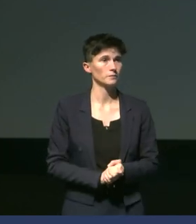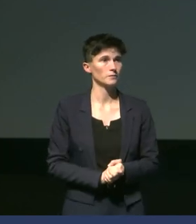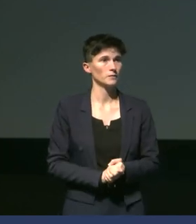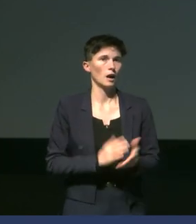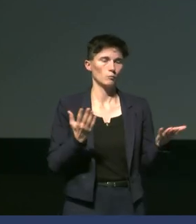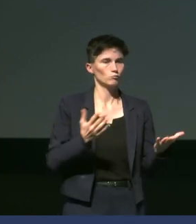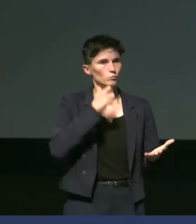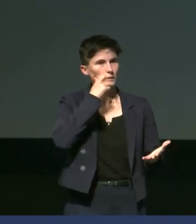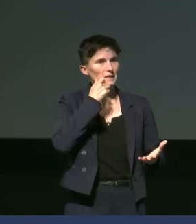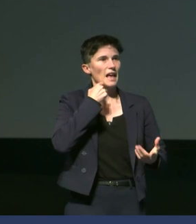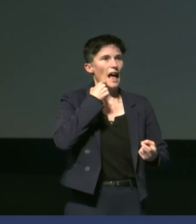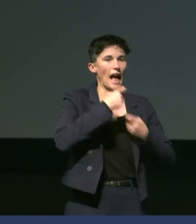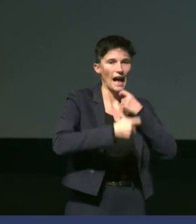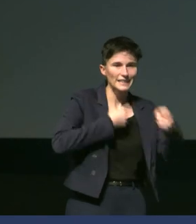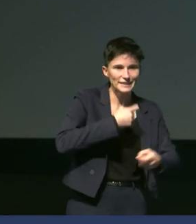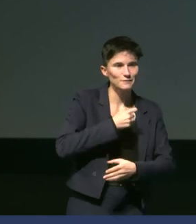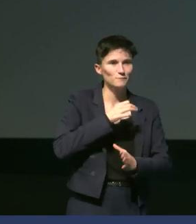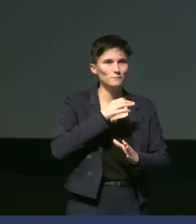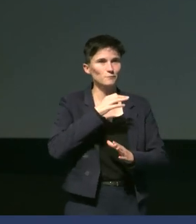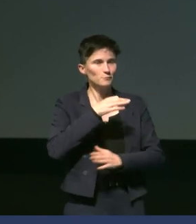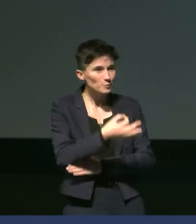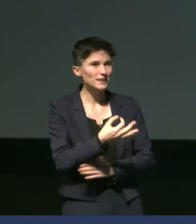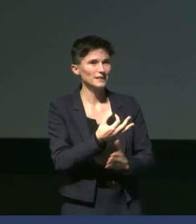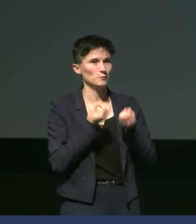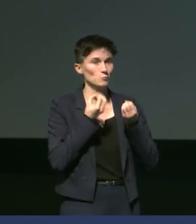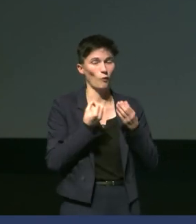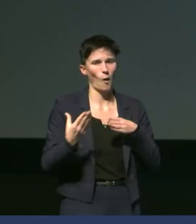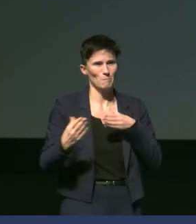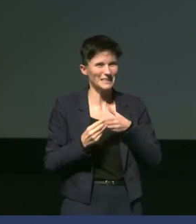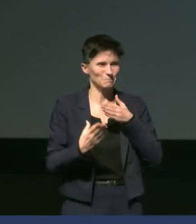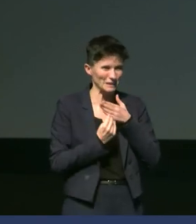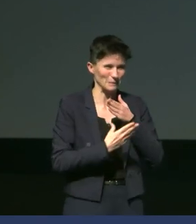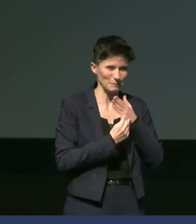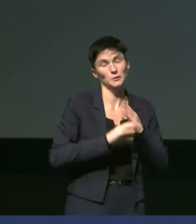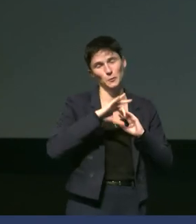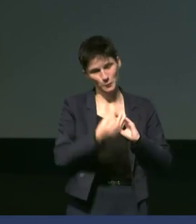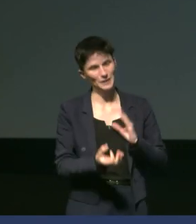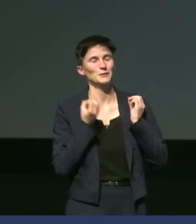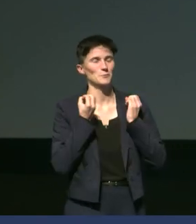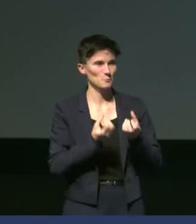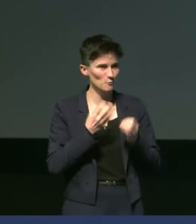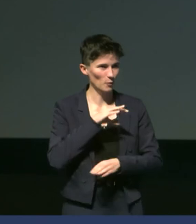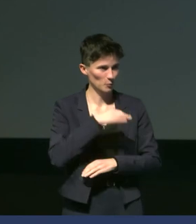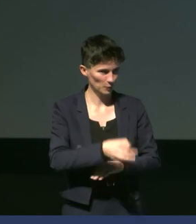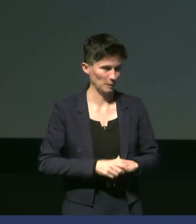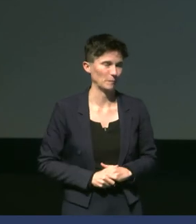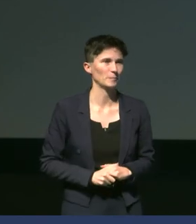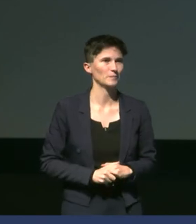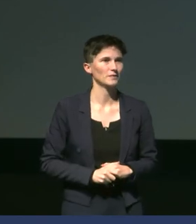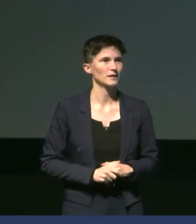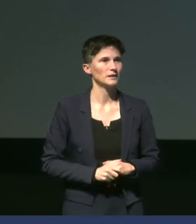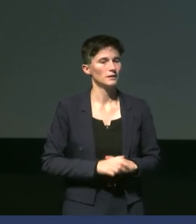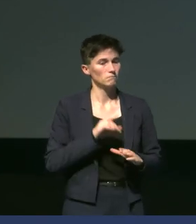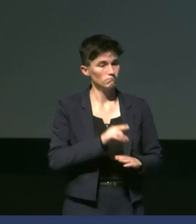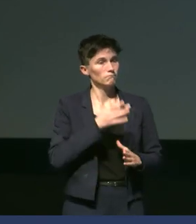espèce agressive, ça l'est. On se fait régulièrement pincer. Il n a pas de... C'est une